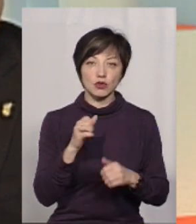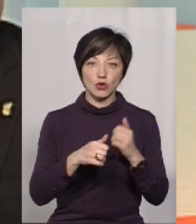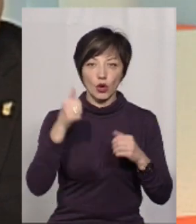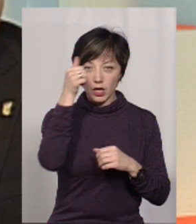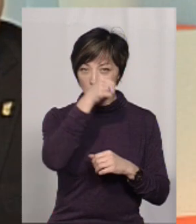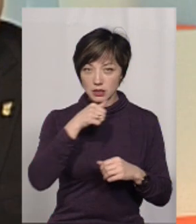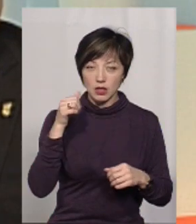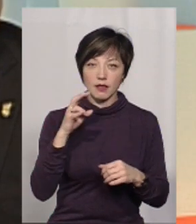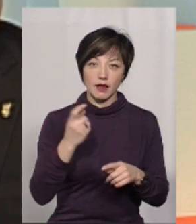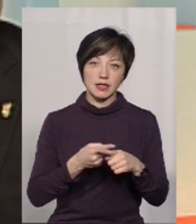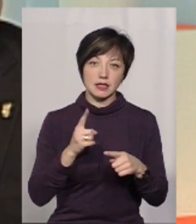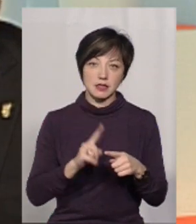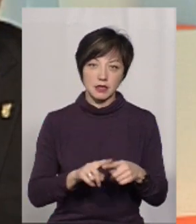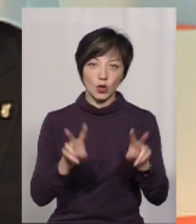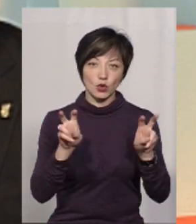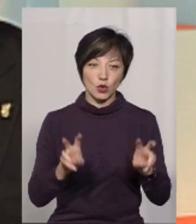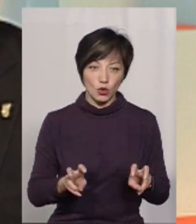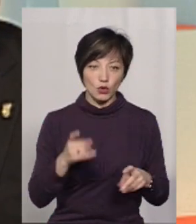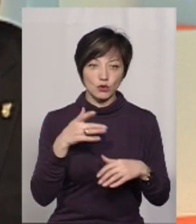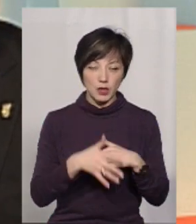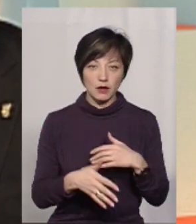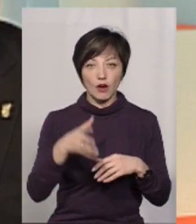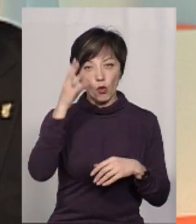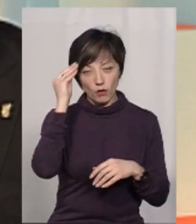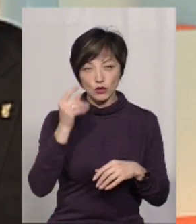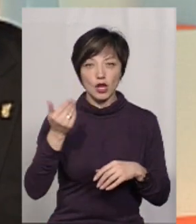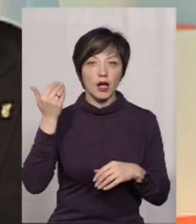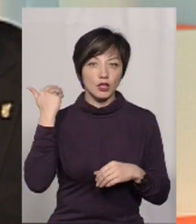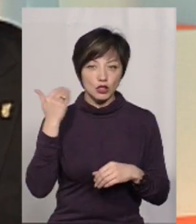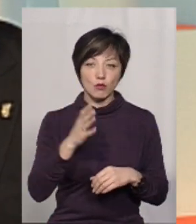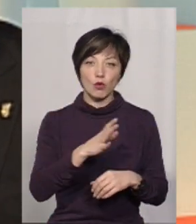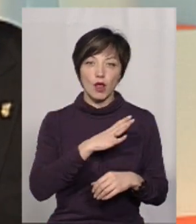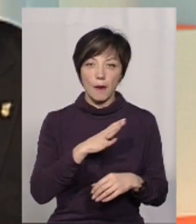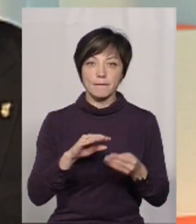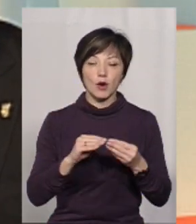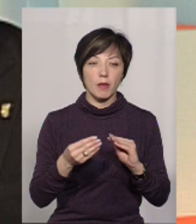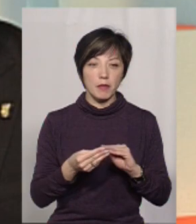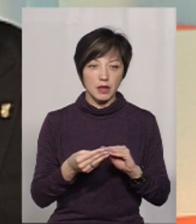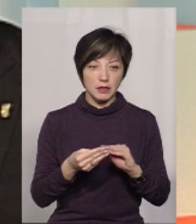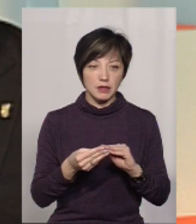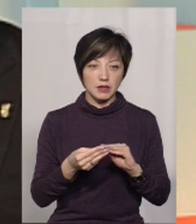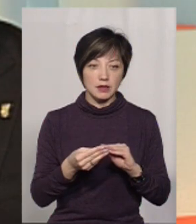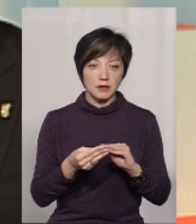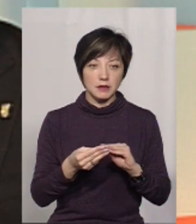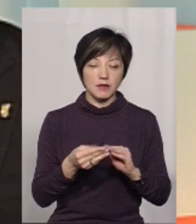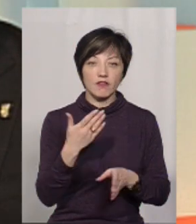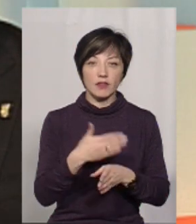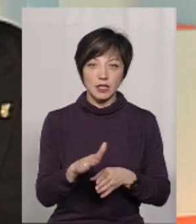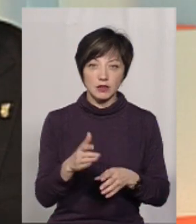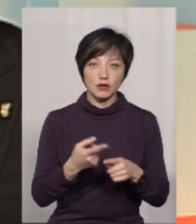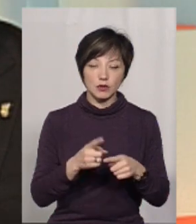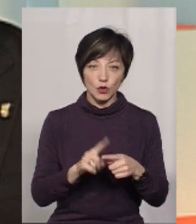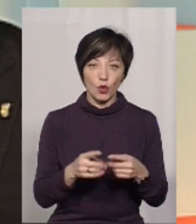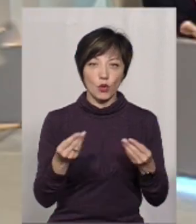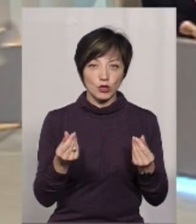щорічно на даній нозології. Розумієте, взраховуючи, що раніше була проблематика з виділенням